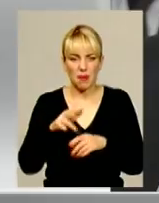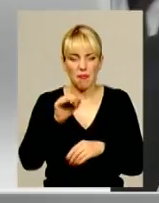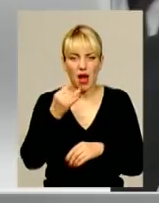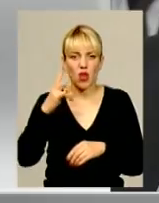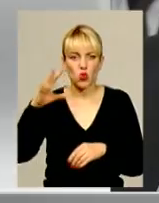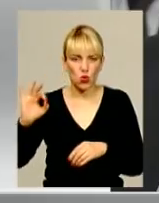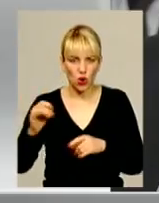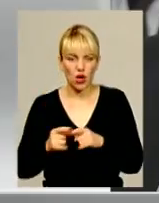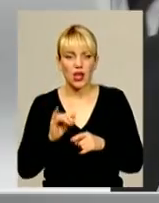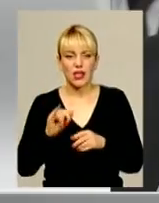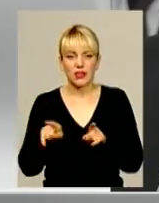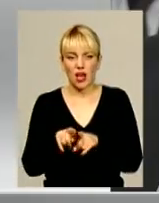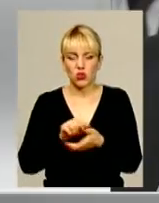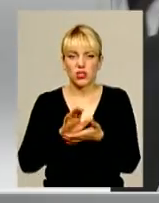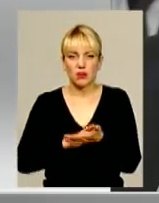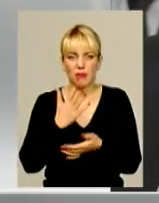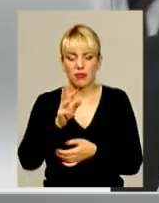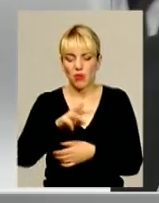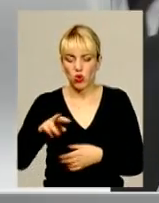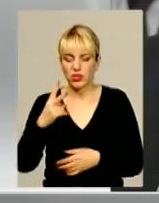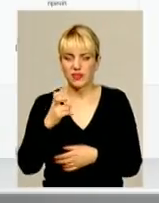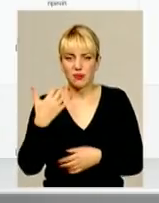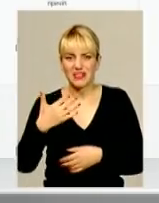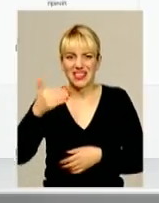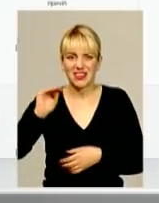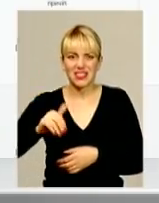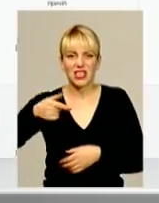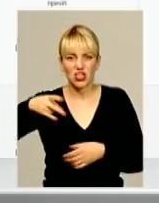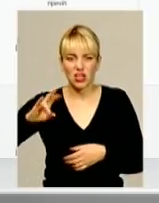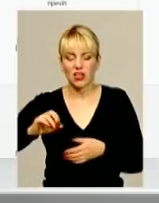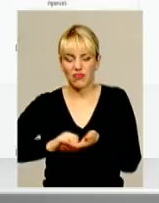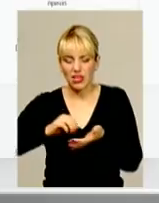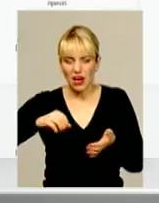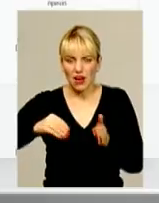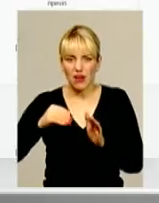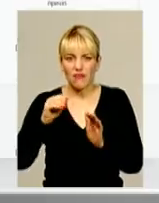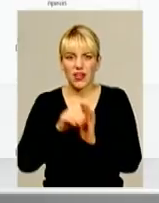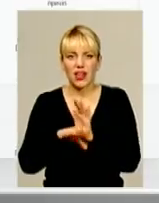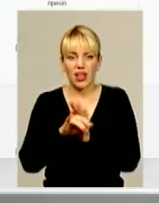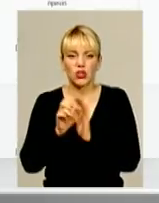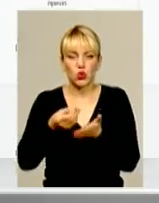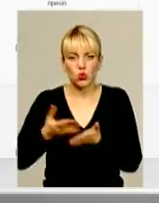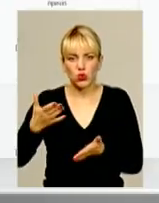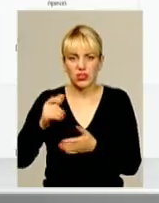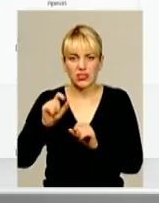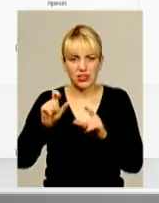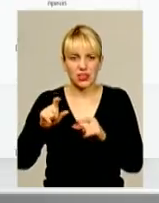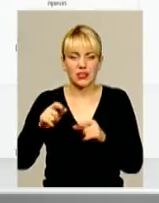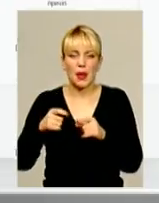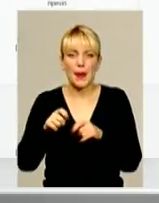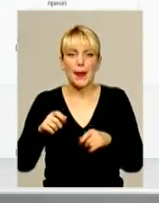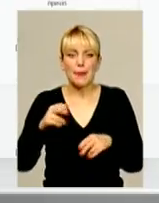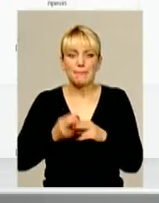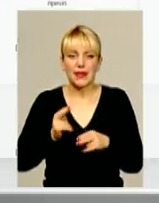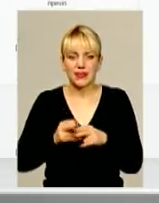задекларував 5 мільйонів 250 тисяч гривень, вкладені у дорогоцінні метали. А ще 4 легковика, 2